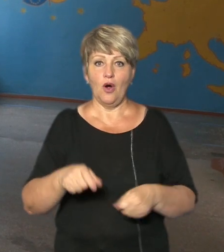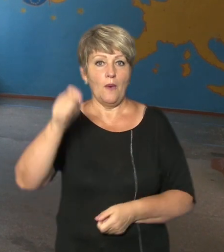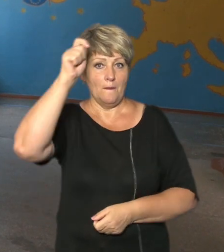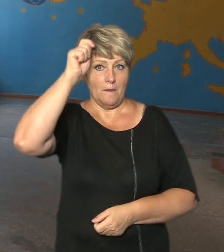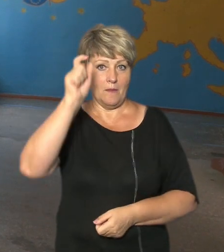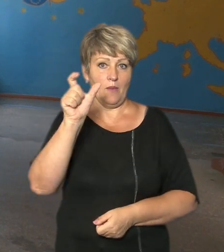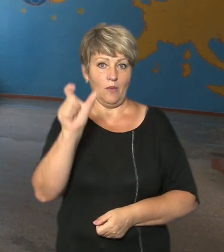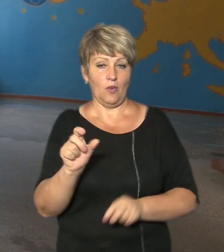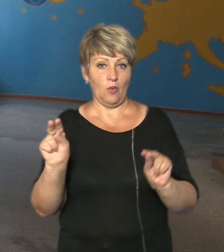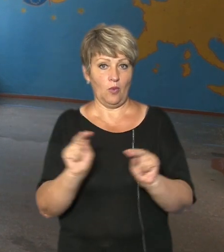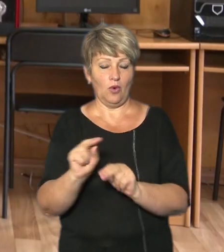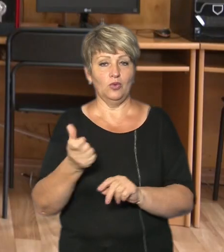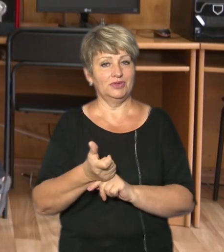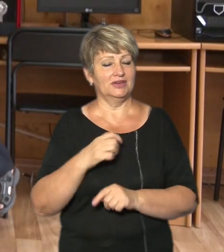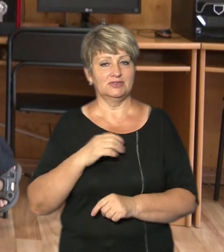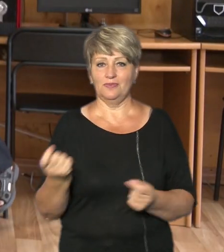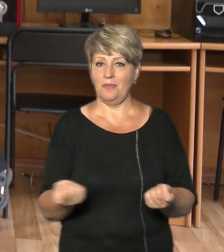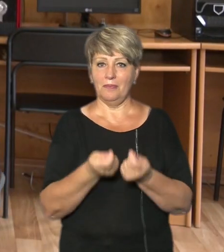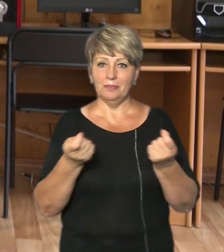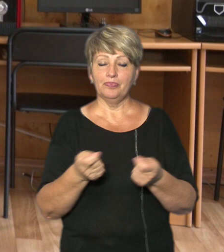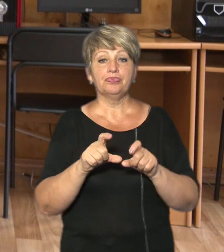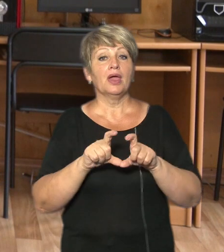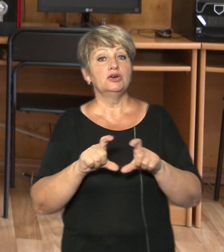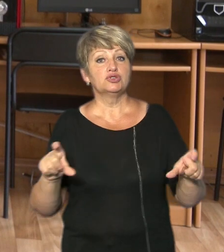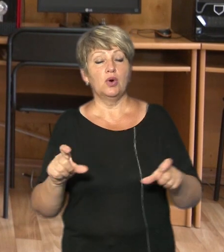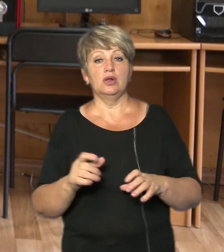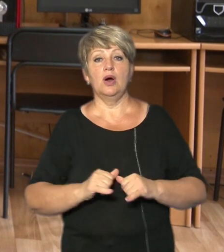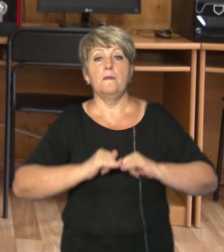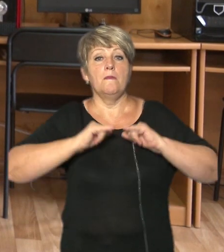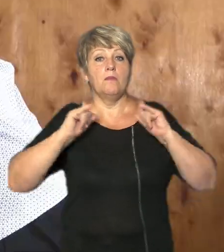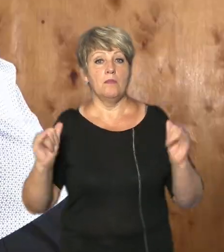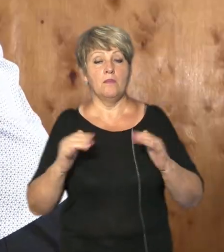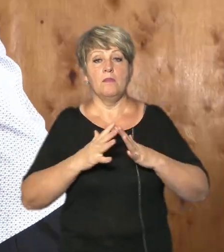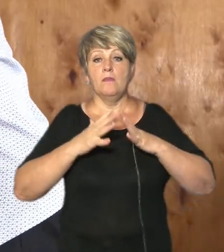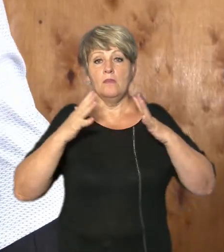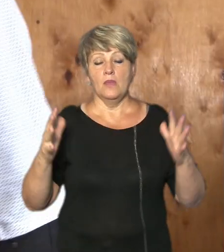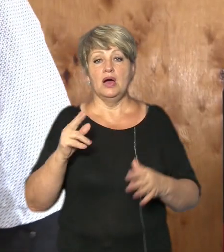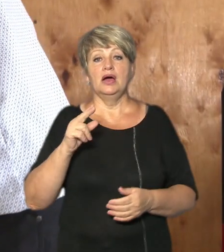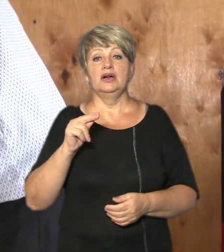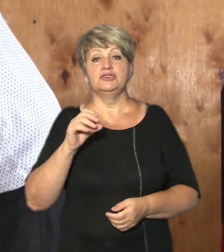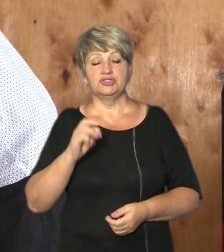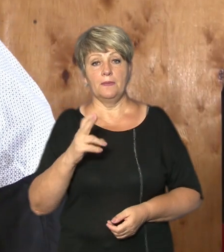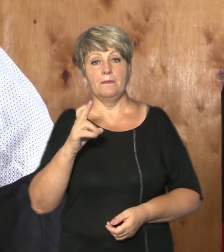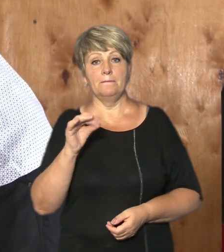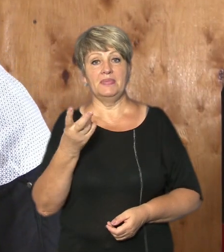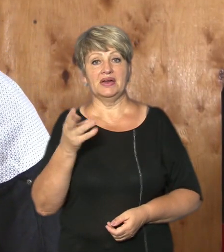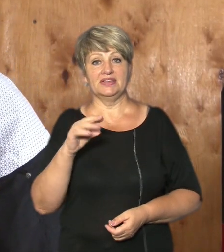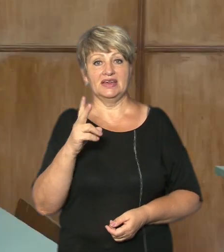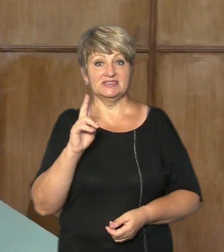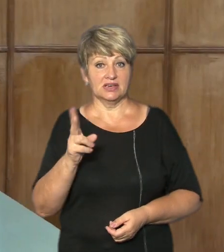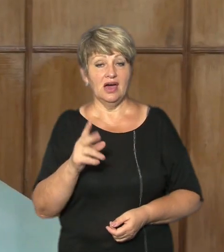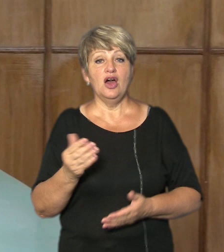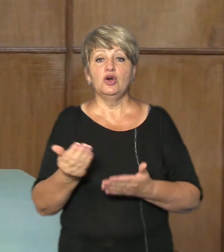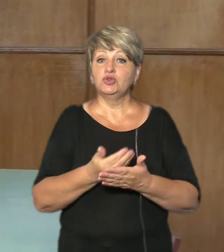статі в наших школах дуже мало І хоч школа більша в рази за Бордянську, і техніка, сучасна та й класні кімнати новіший, каже